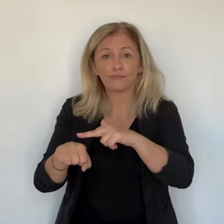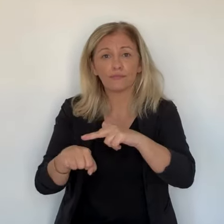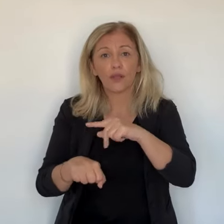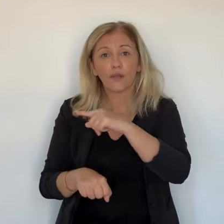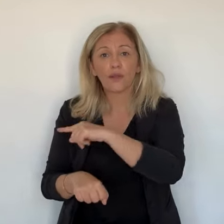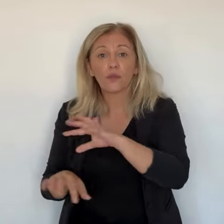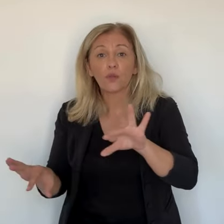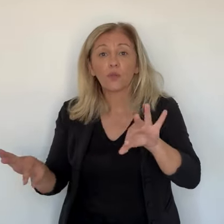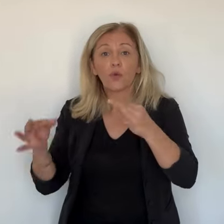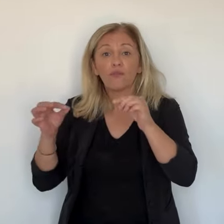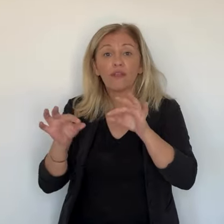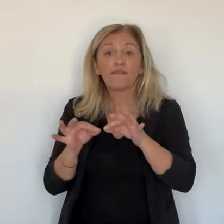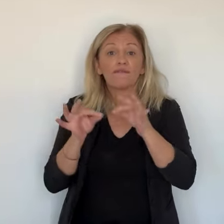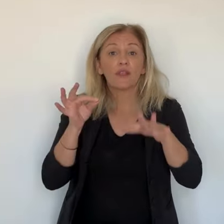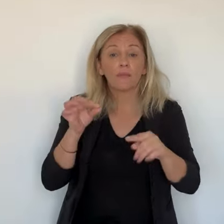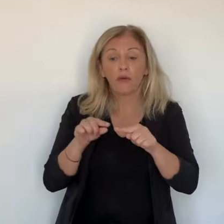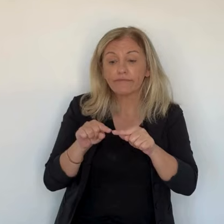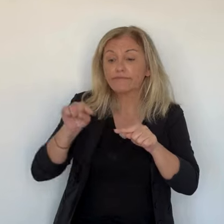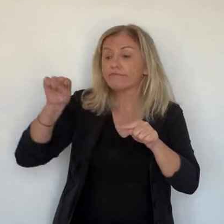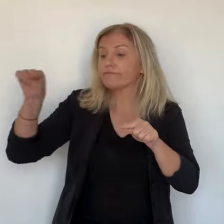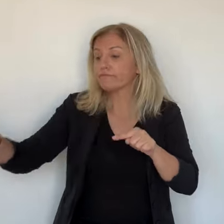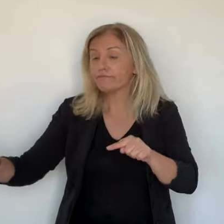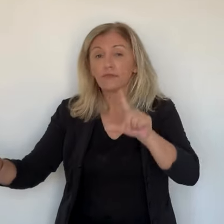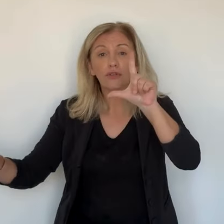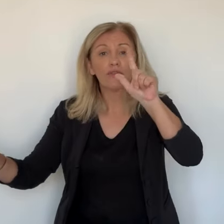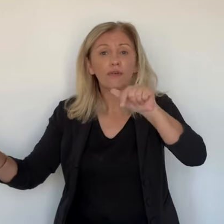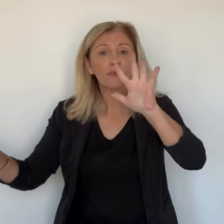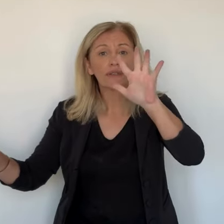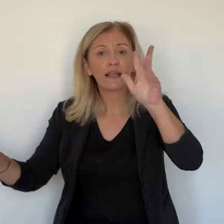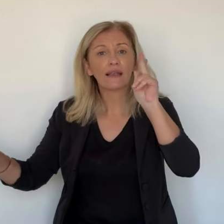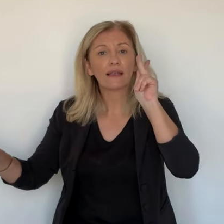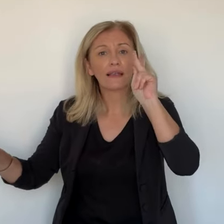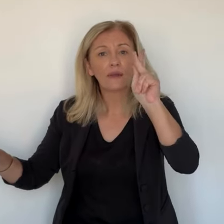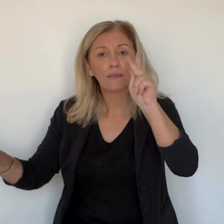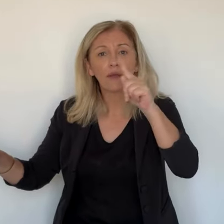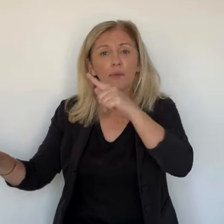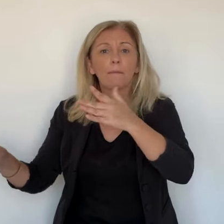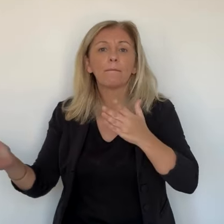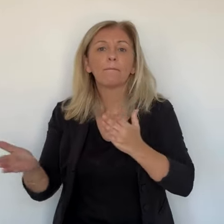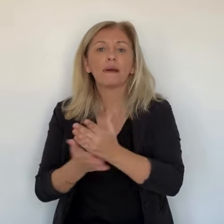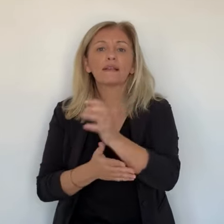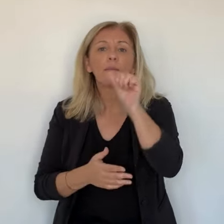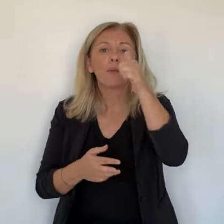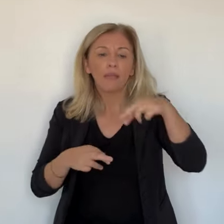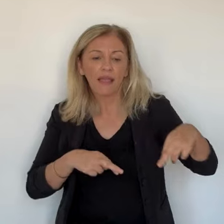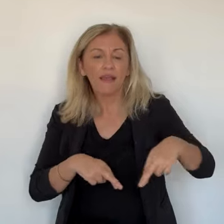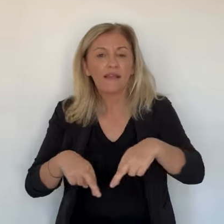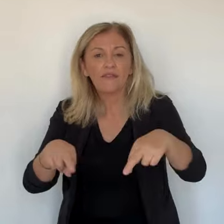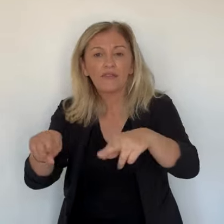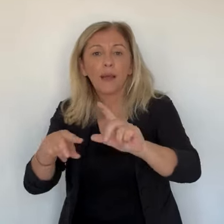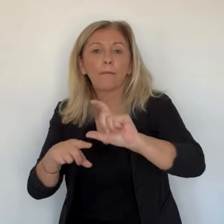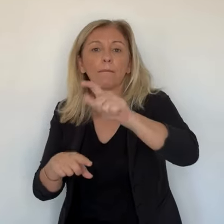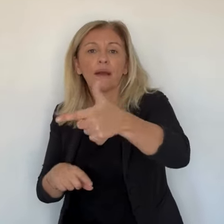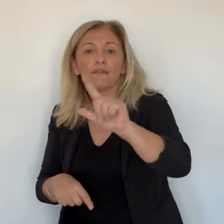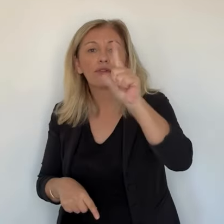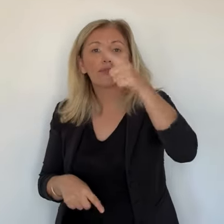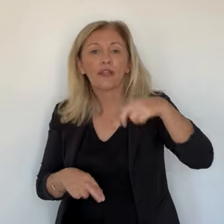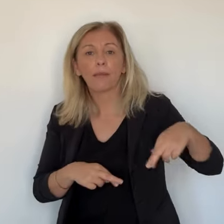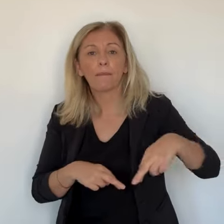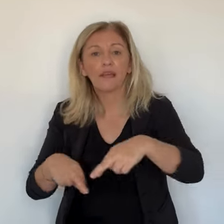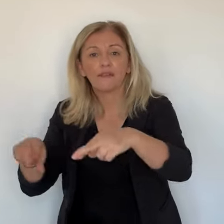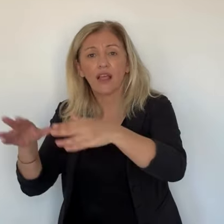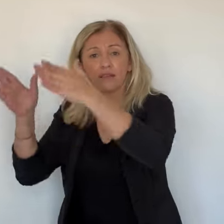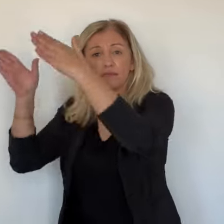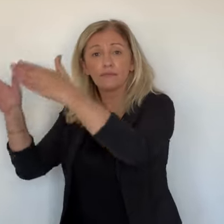de départ. Donc il avait traversé une première rivière et il était à la limite d'une seconde.